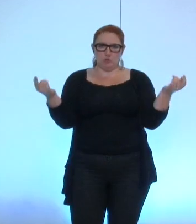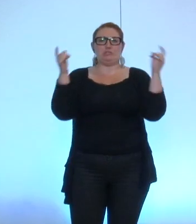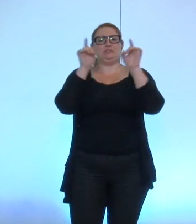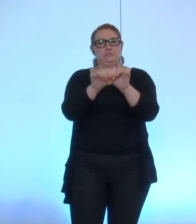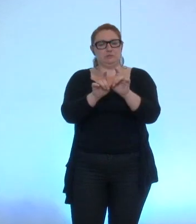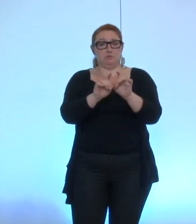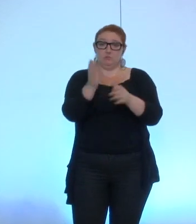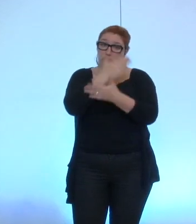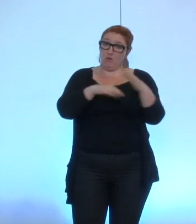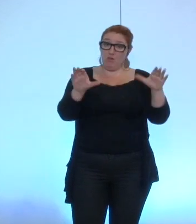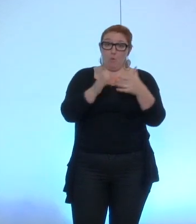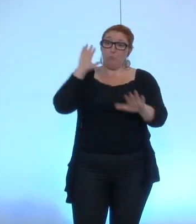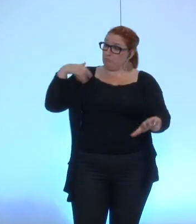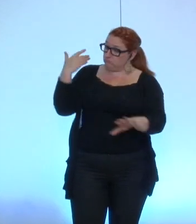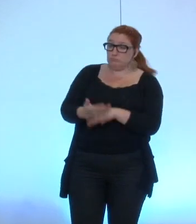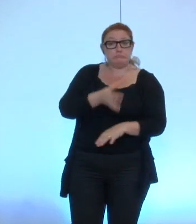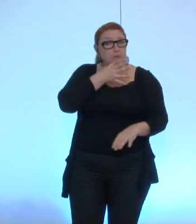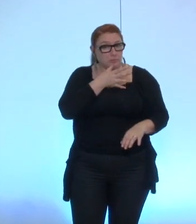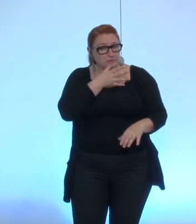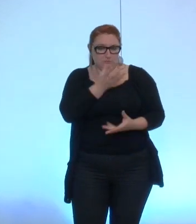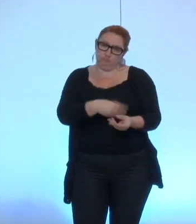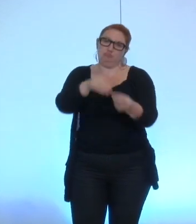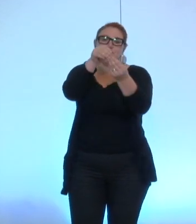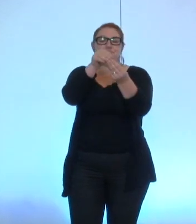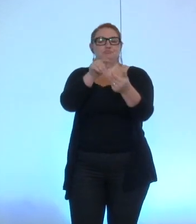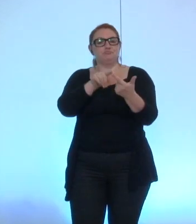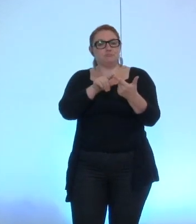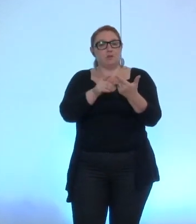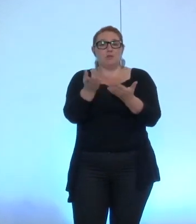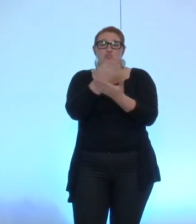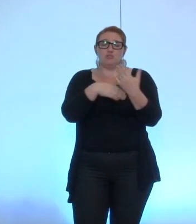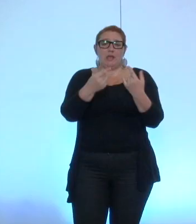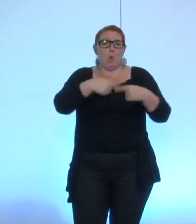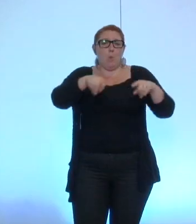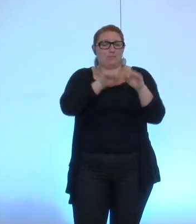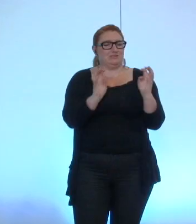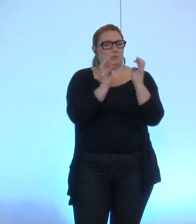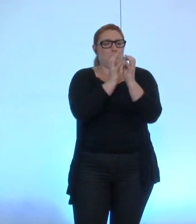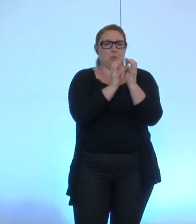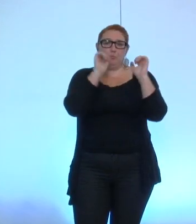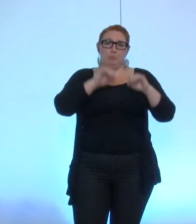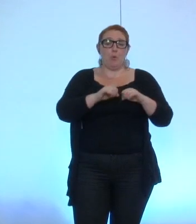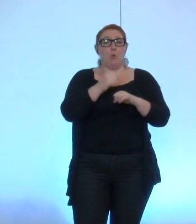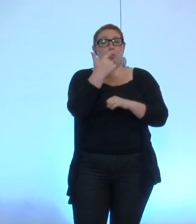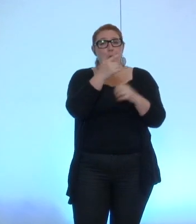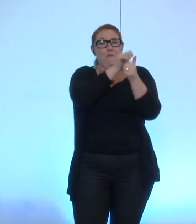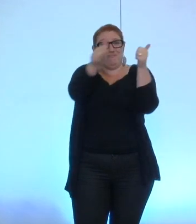pas possible jusqu'à présent. La possibilité en commission d'avoir deux vice-présidences.